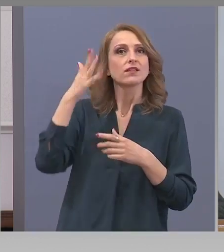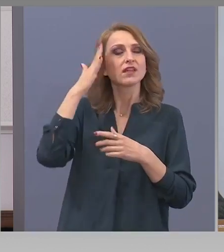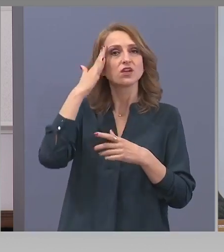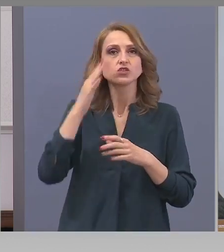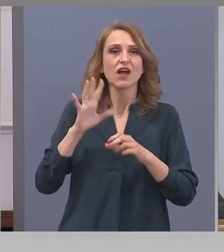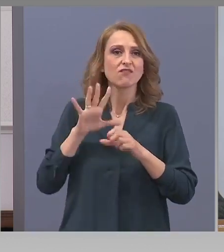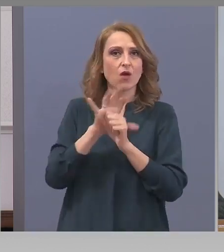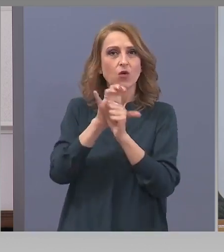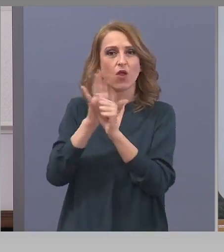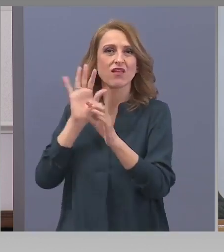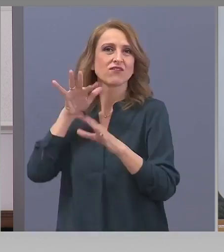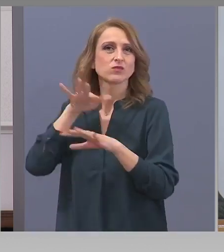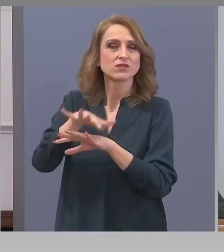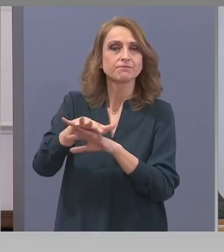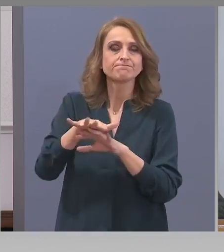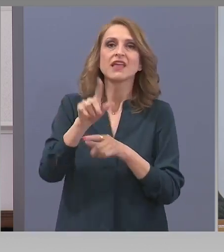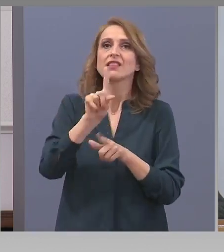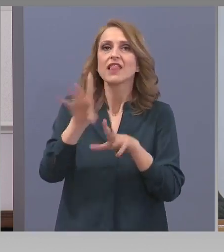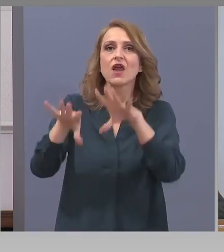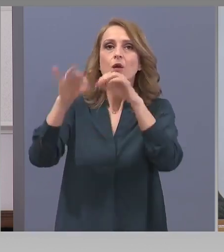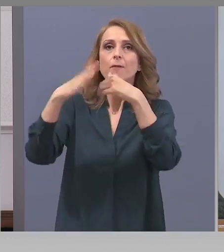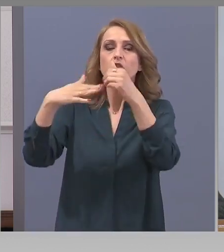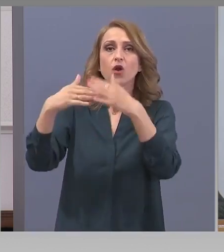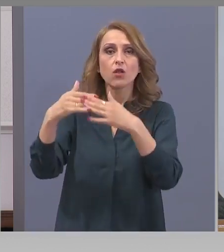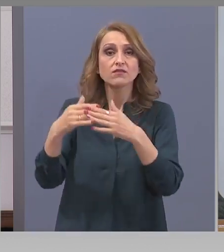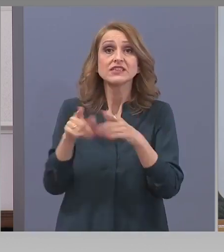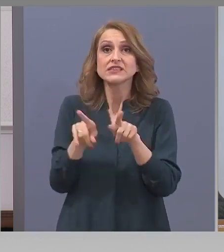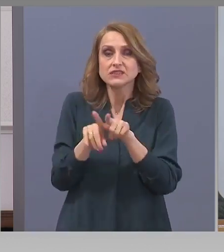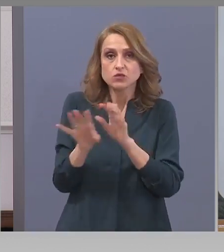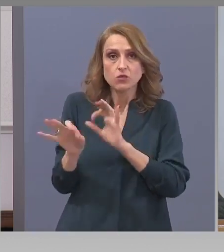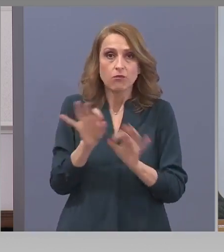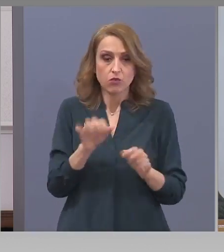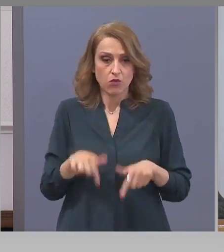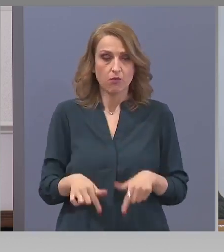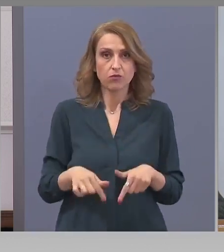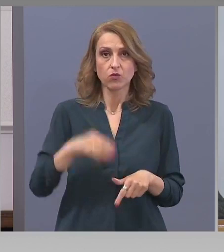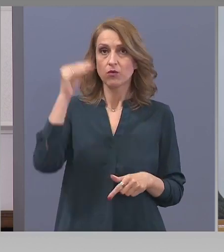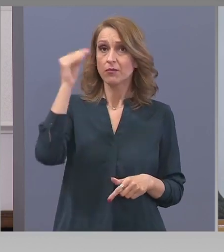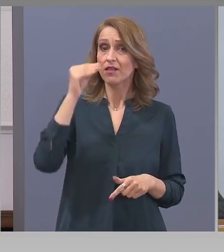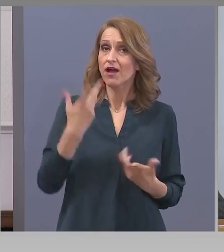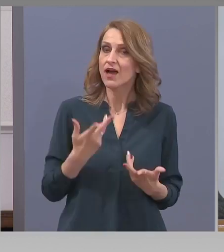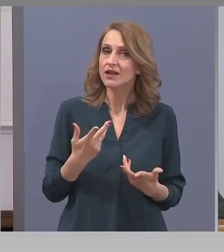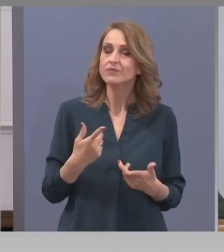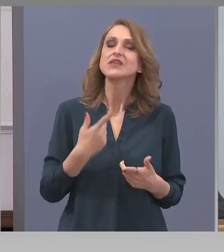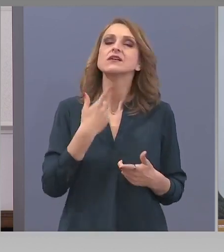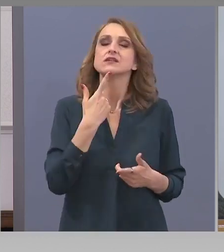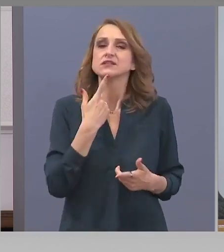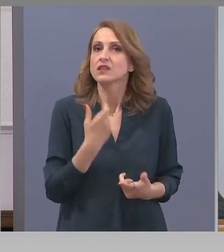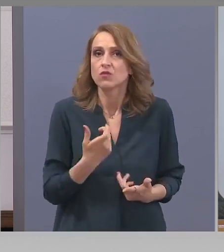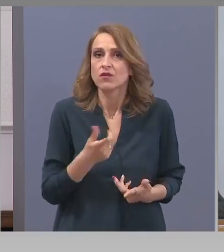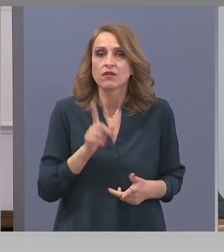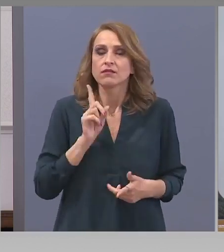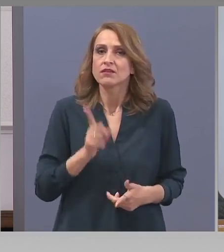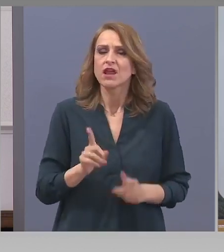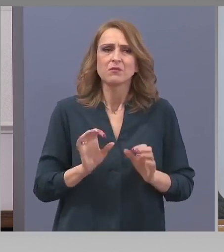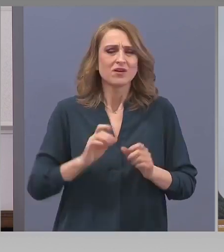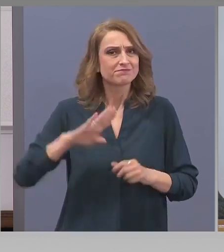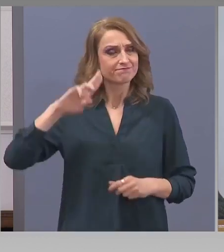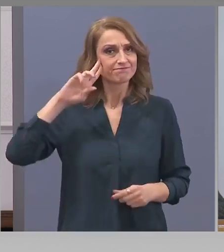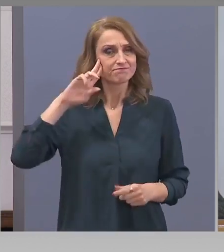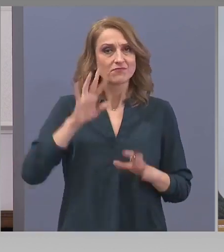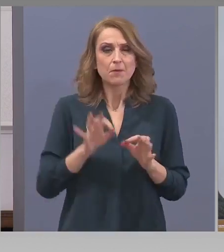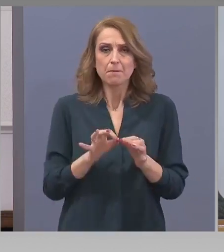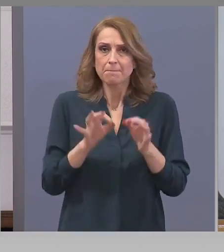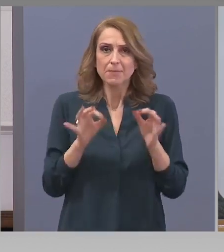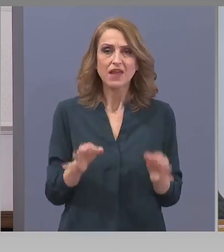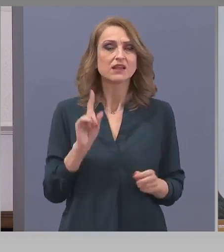него. Този удар заплашва и нас, ако не се придържаме към стрикните епидемиологични мерки и не